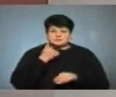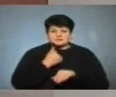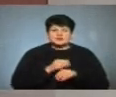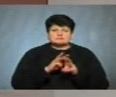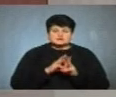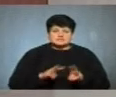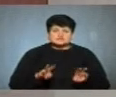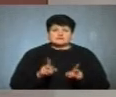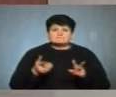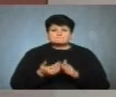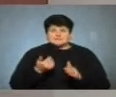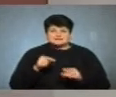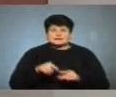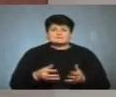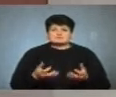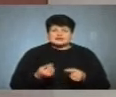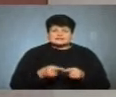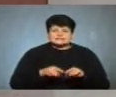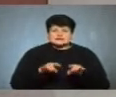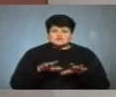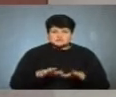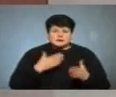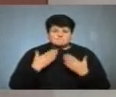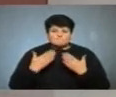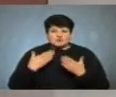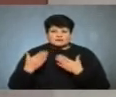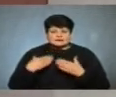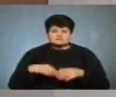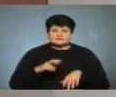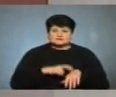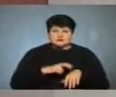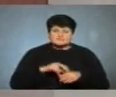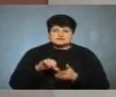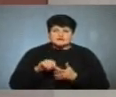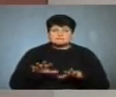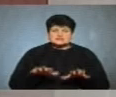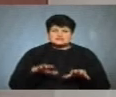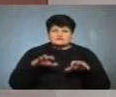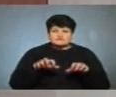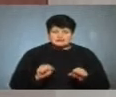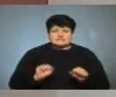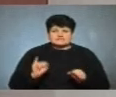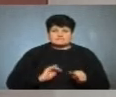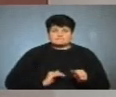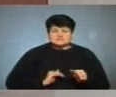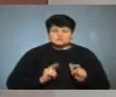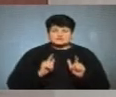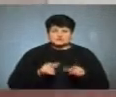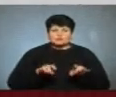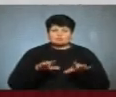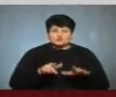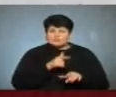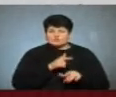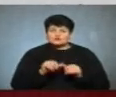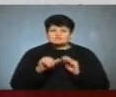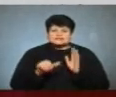Денис Шмигаль. Перед тим, як прийняти таке рішення, порадилися з епідеміологами, представниками місцевої влади та бізнесу. Згідно з постановою, протягом